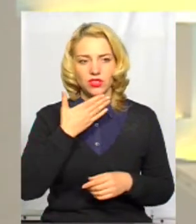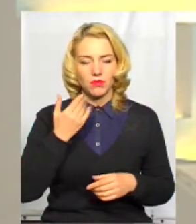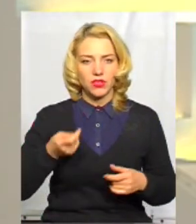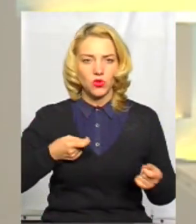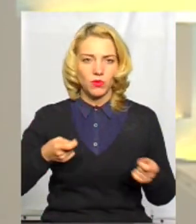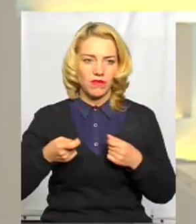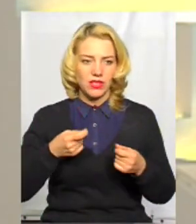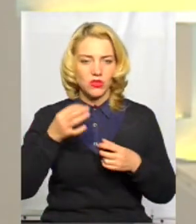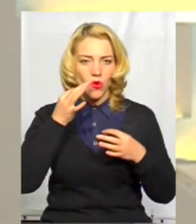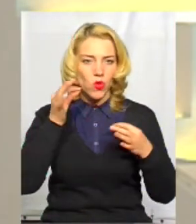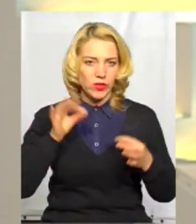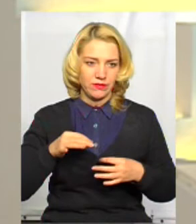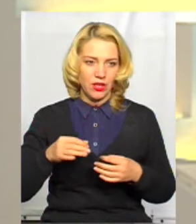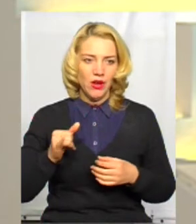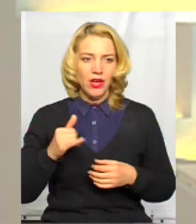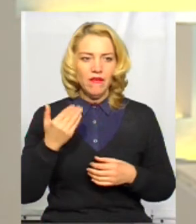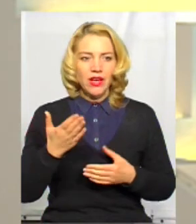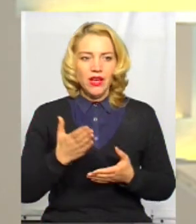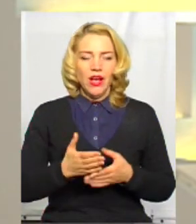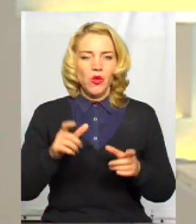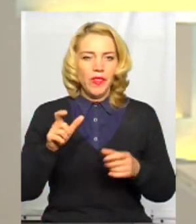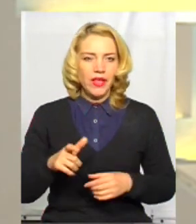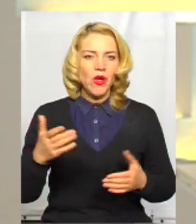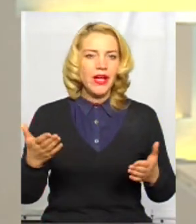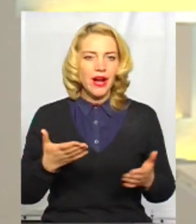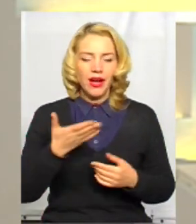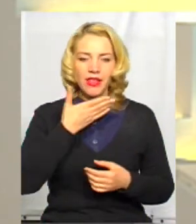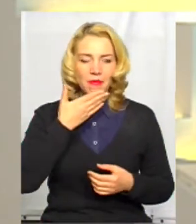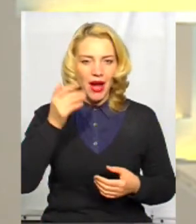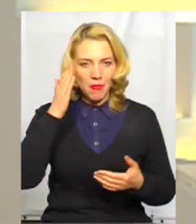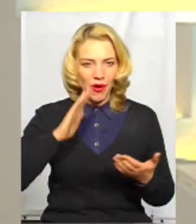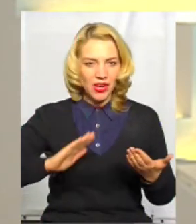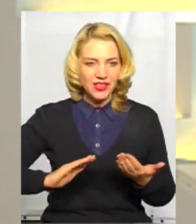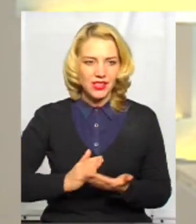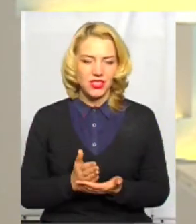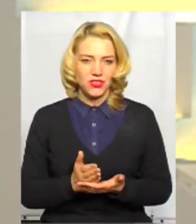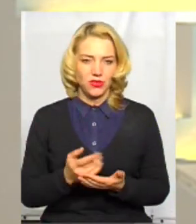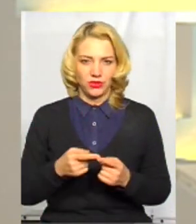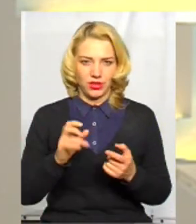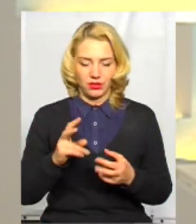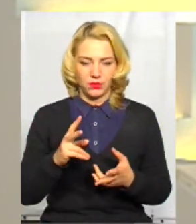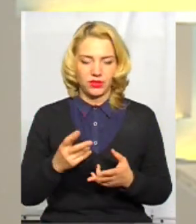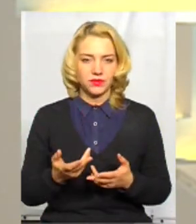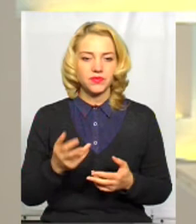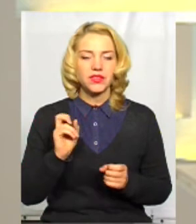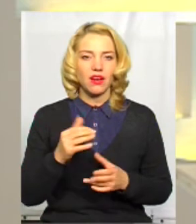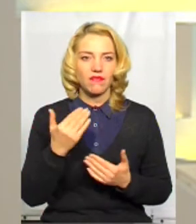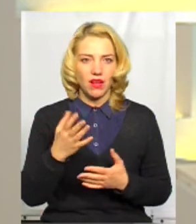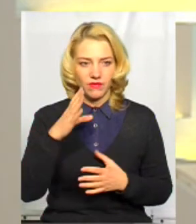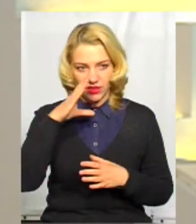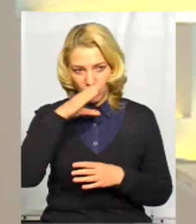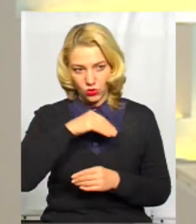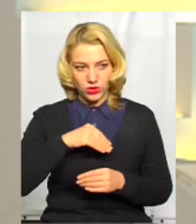управлінського досвіду. І ви є людиною, яка не має політичного бекграунду, явного принаймні. От як вам